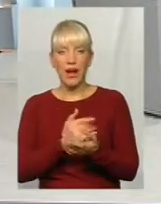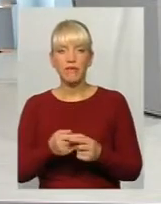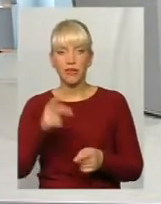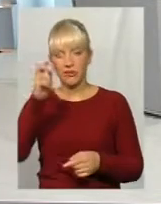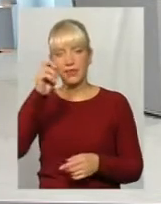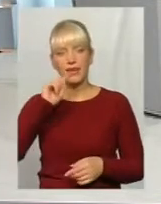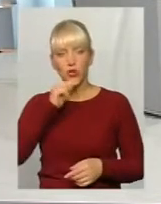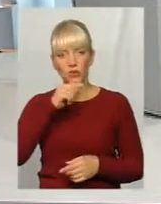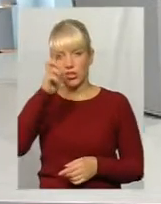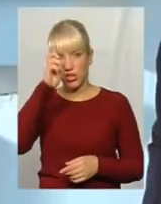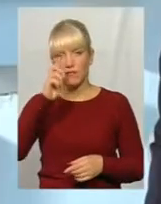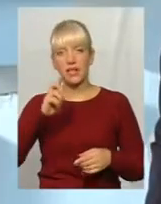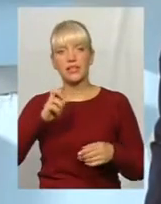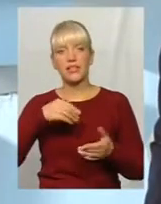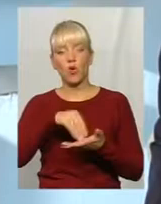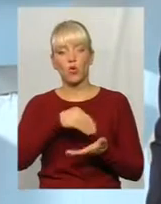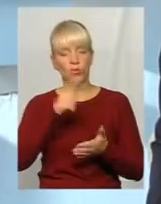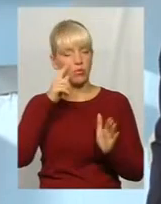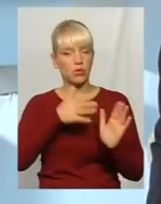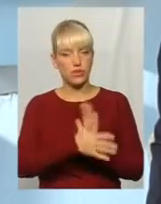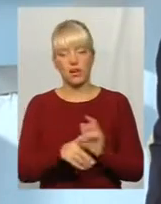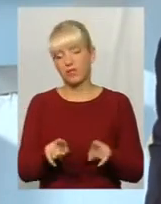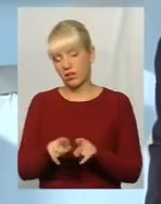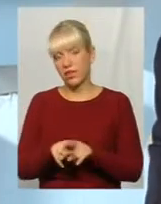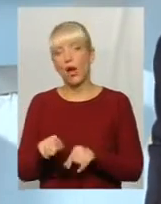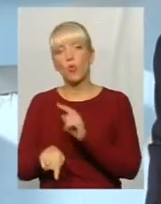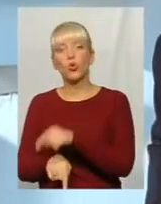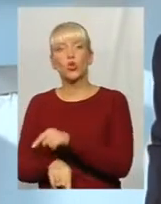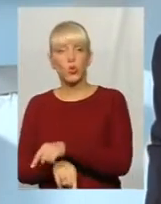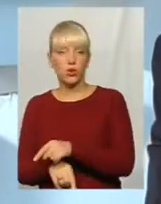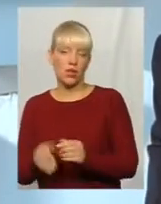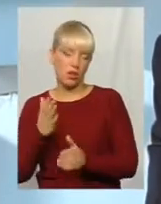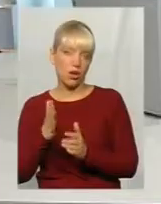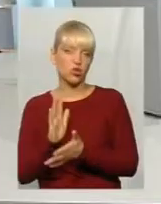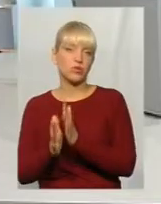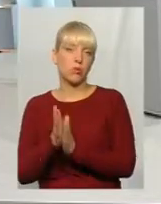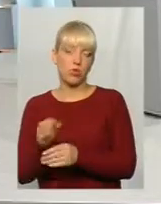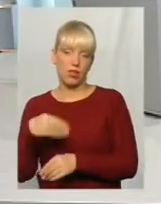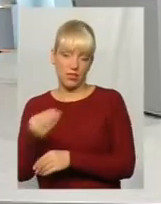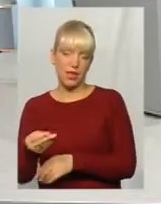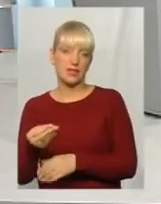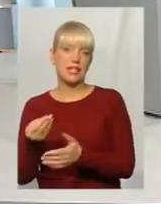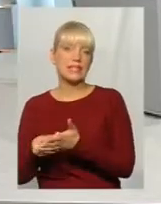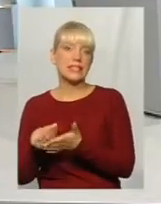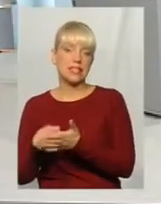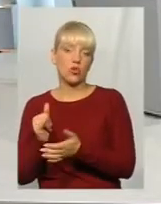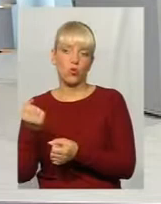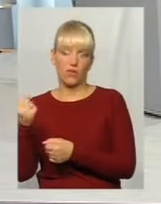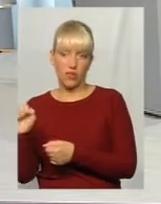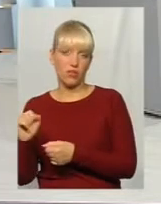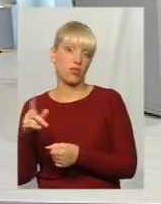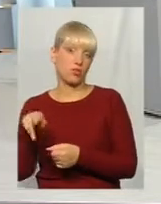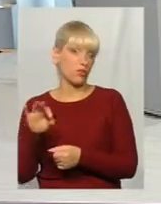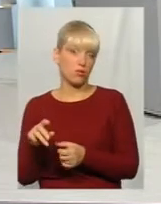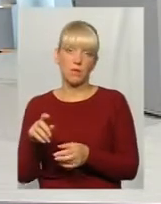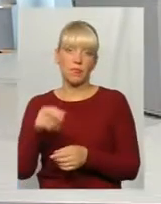державних закупівель «Прозоро». І так само тут, ну, якщо спекулянт дасть більшу ціну і виграє, ну, слава Богу, тобто він заплатить більше міський